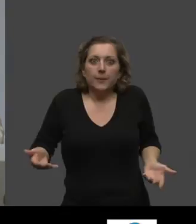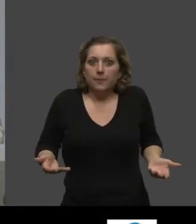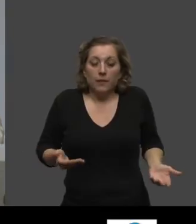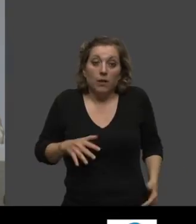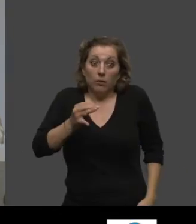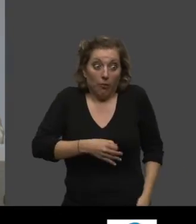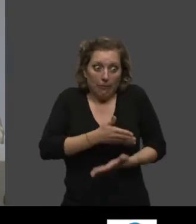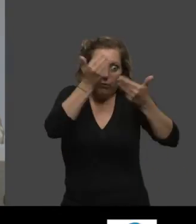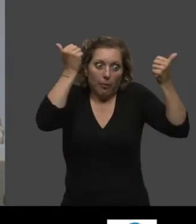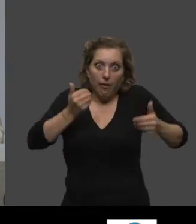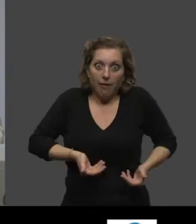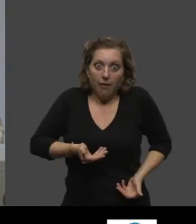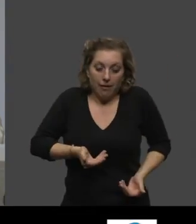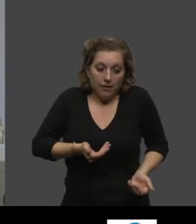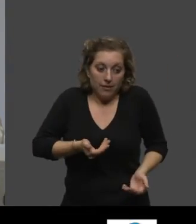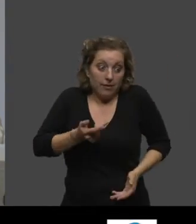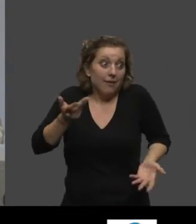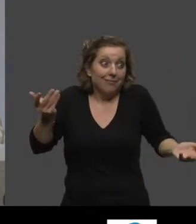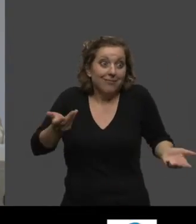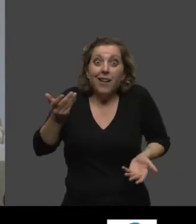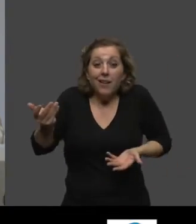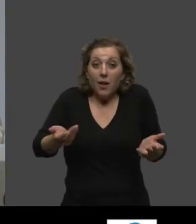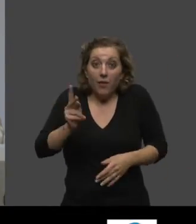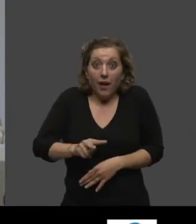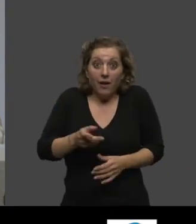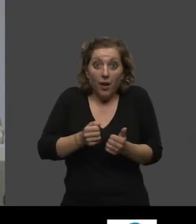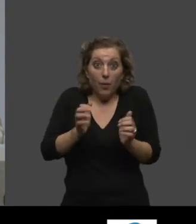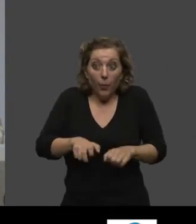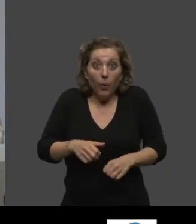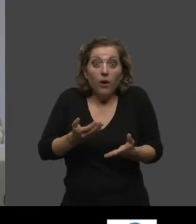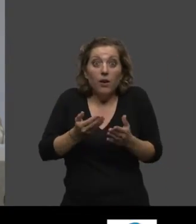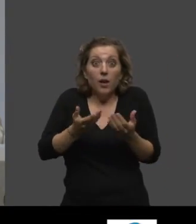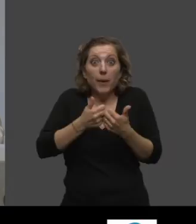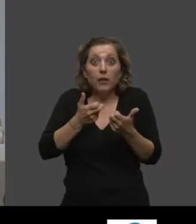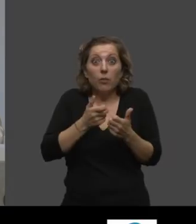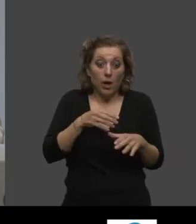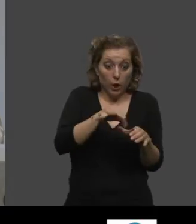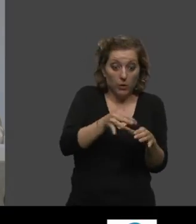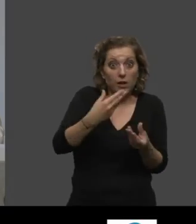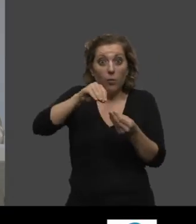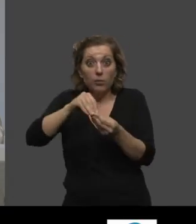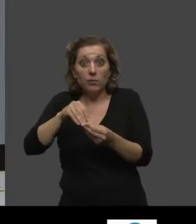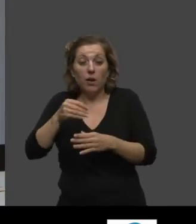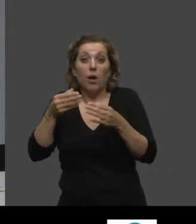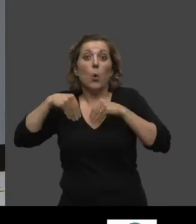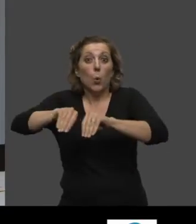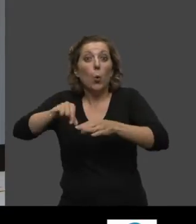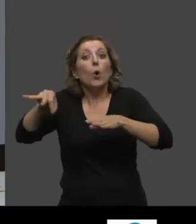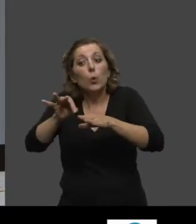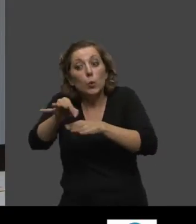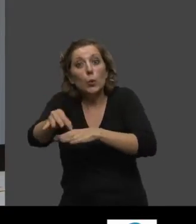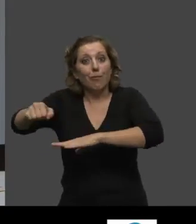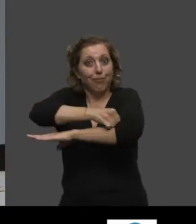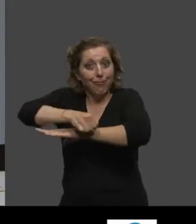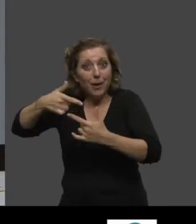'est... Oui, je ne pas, moi je... On va peut-être ouvrir la cuisine à des cours d'art ménager, pourquoi pas Pourquoi pas ?